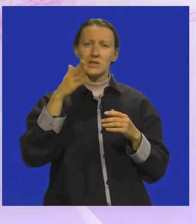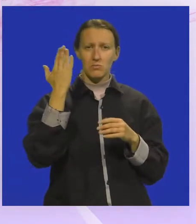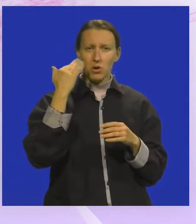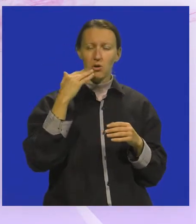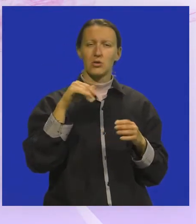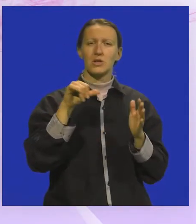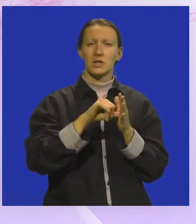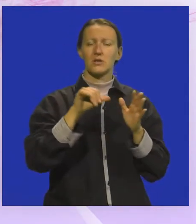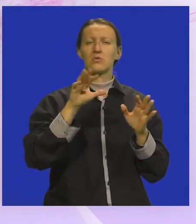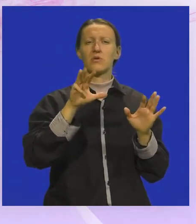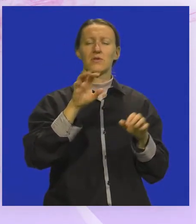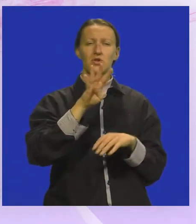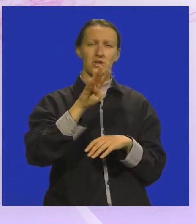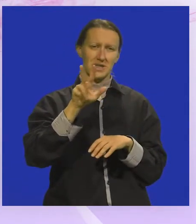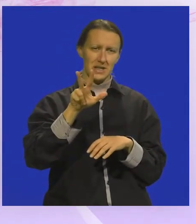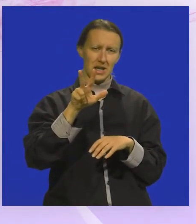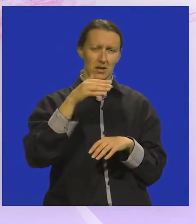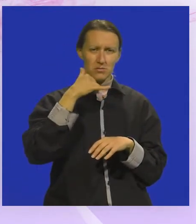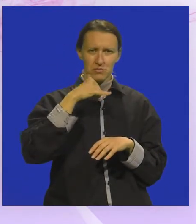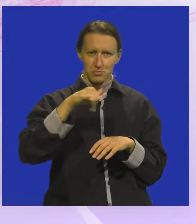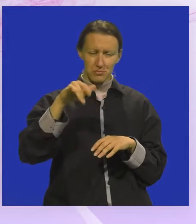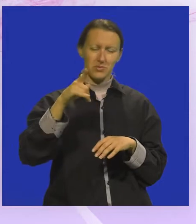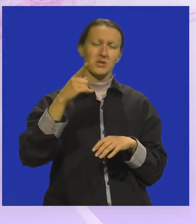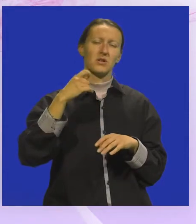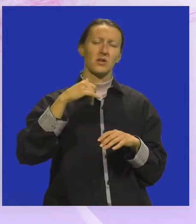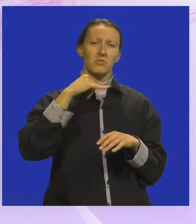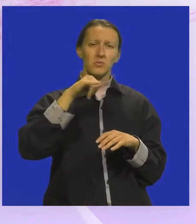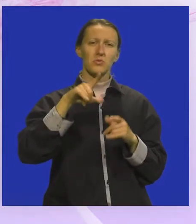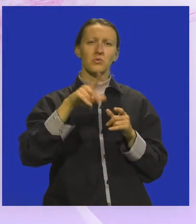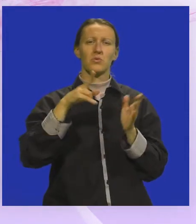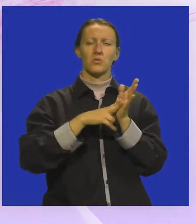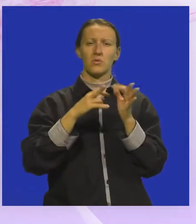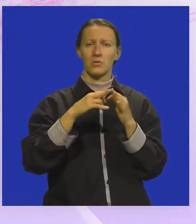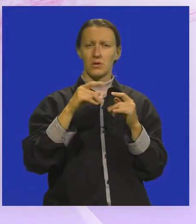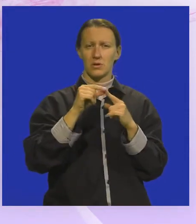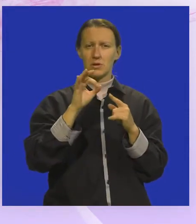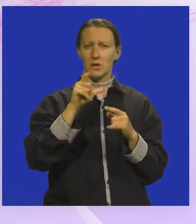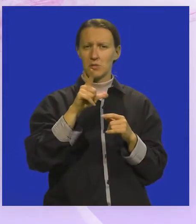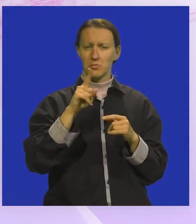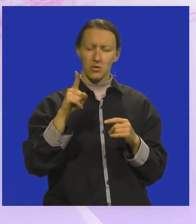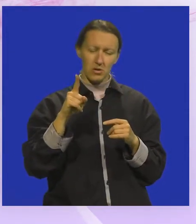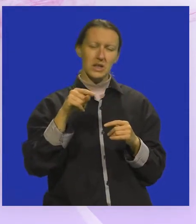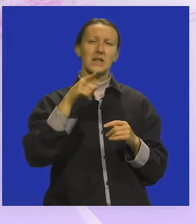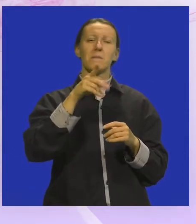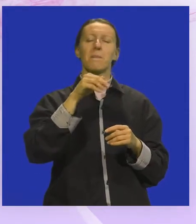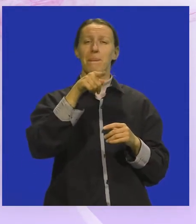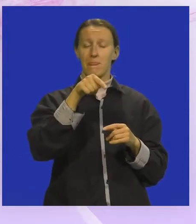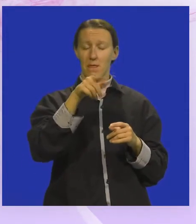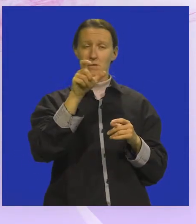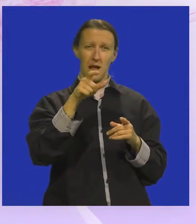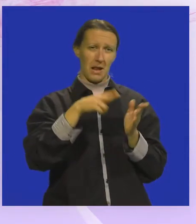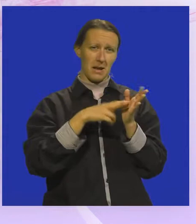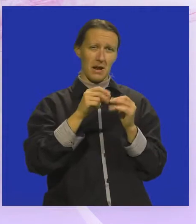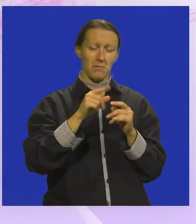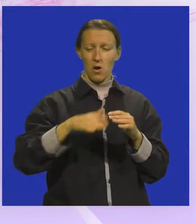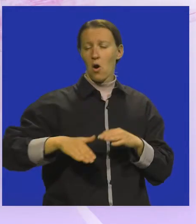odlazi 1943. iz Umaga, odlaze u Napolj i on je u Napolju u biti